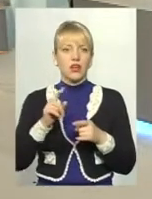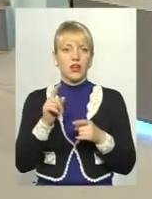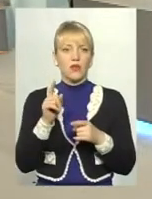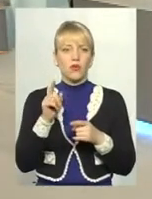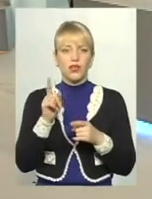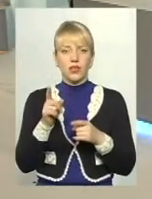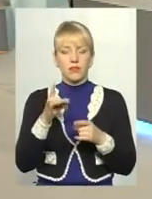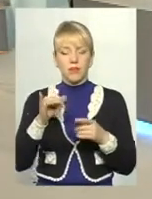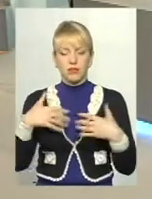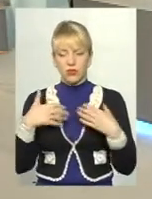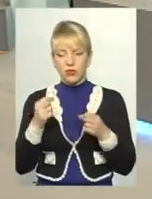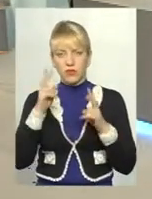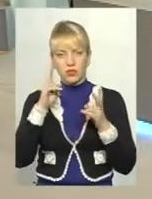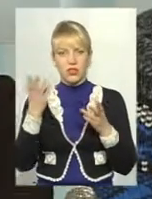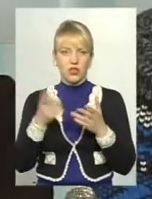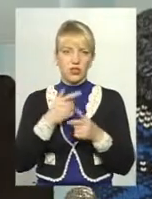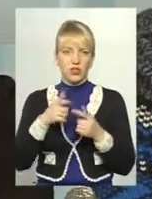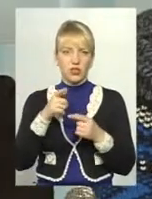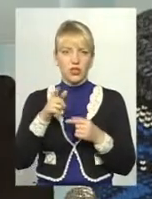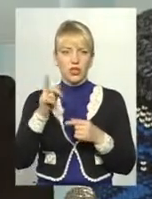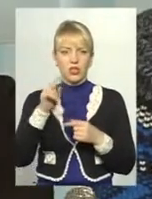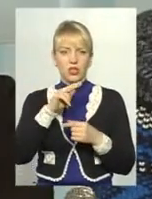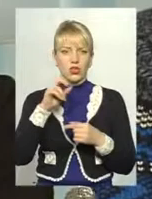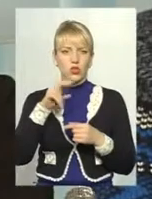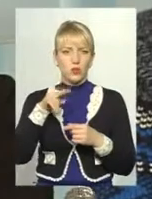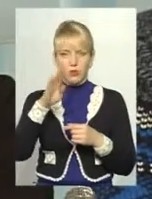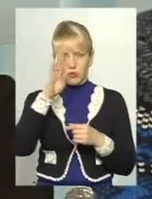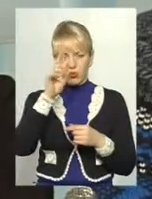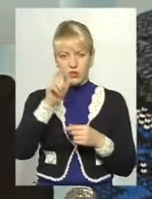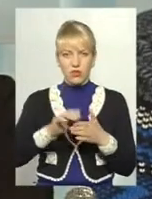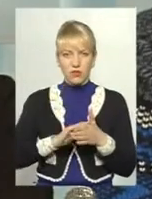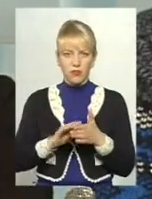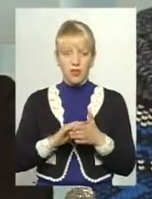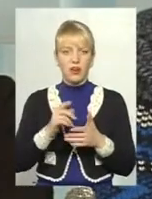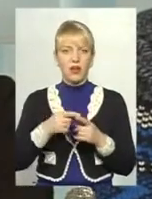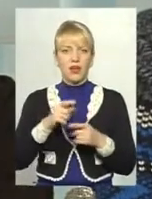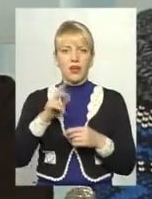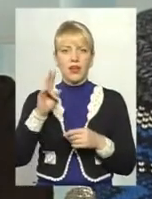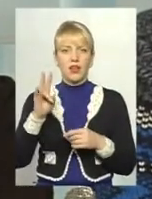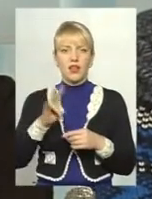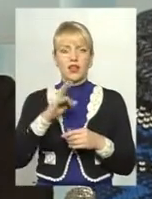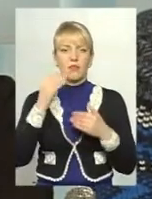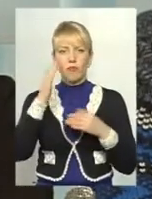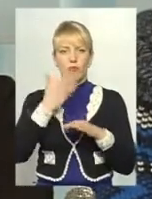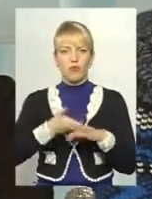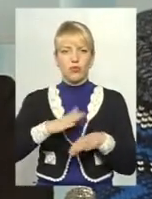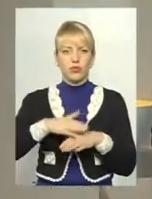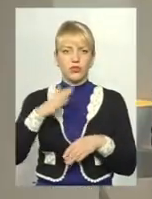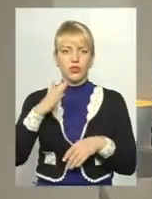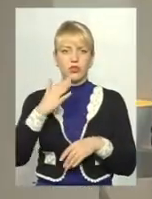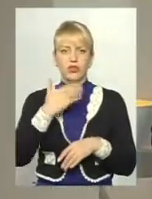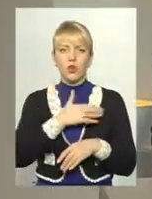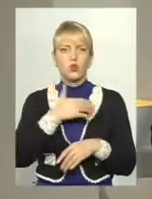при здоров'ї пан Чоп, ксьонс, дуже хороша людина, будівельник, до речі, за професією. Він ніколи наших дітей, студентів без подарунків звідти